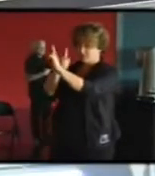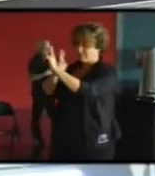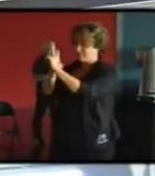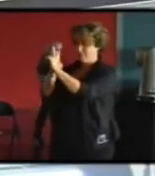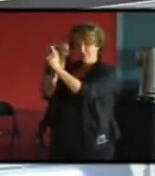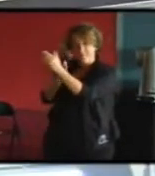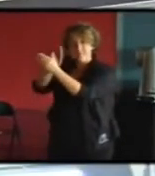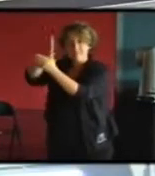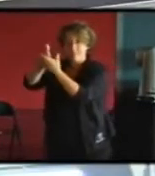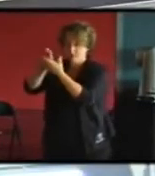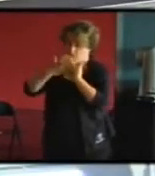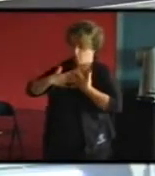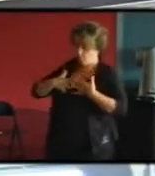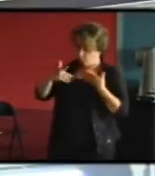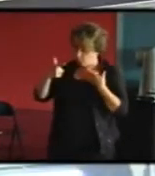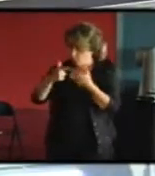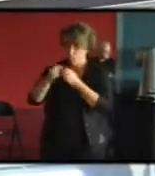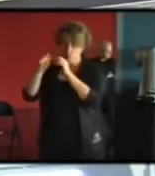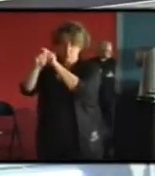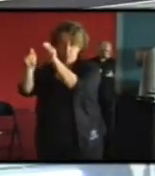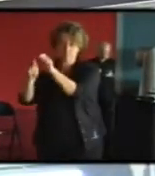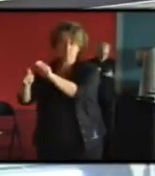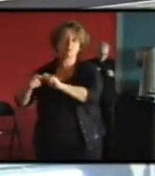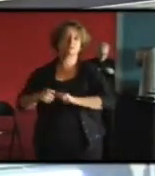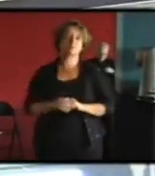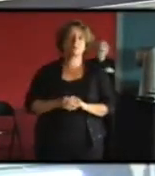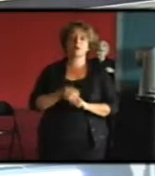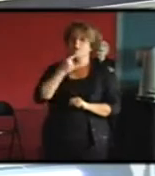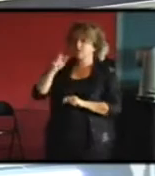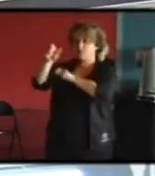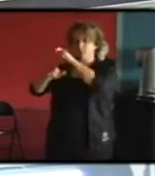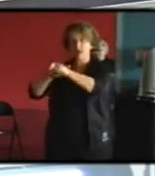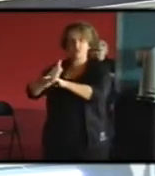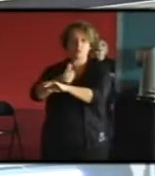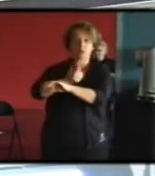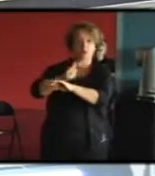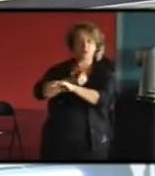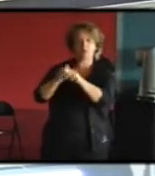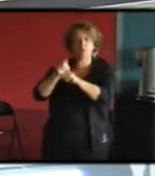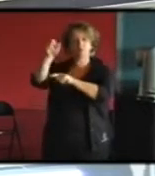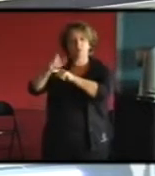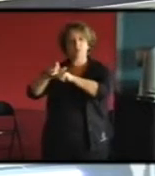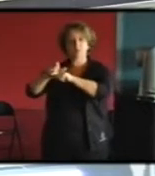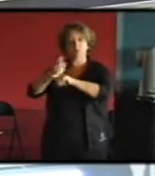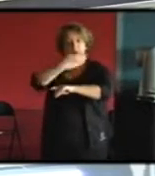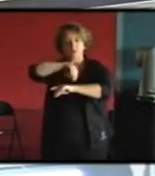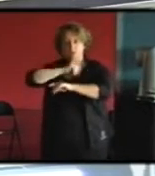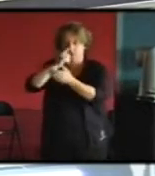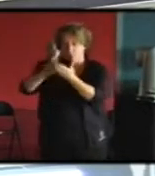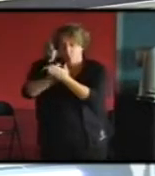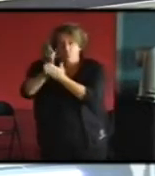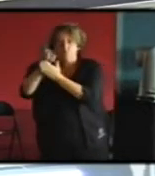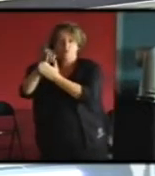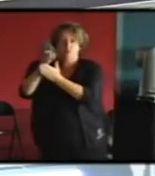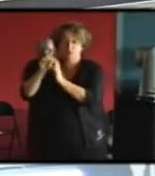notamment des maîtres d'oeuvre et puis en partie des artisans